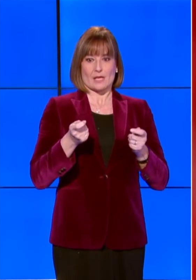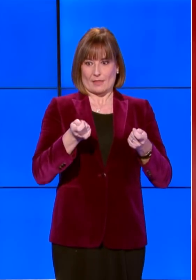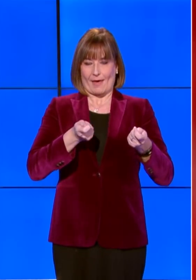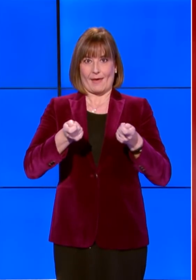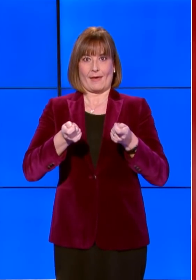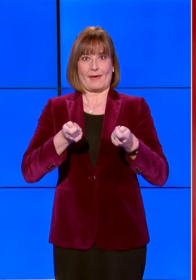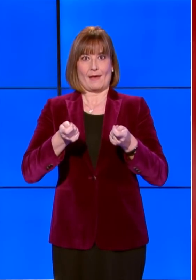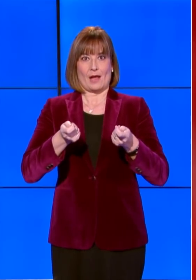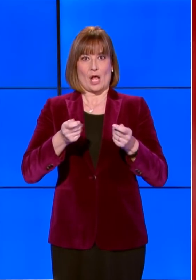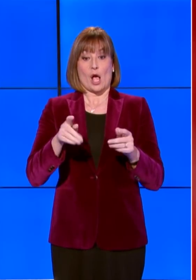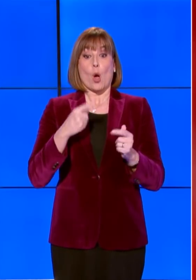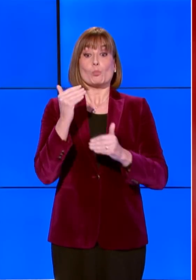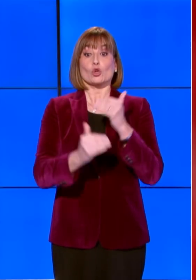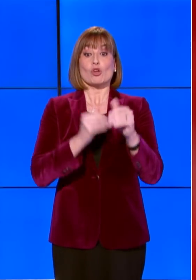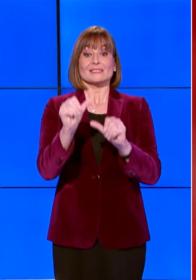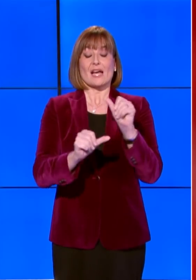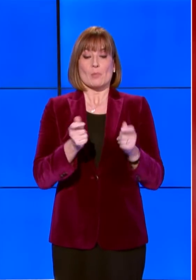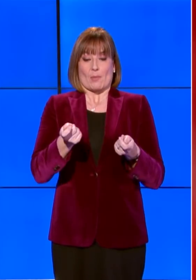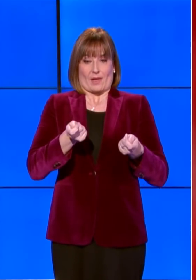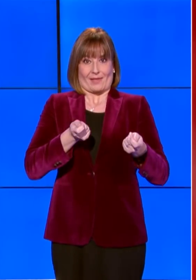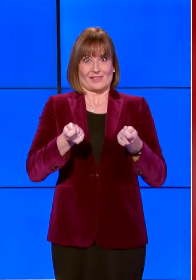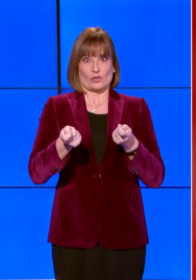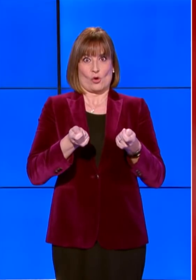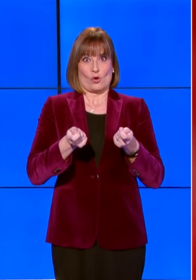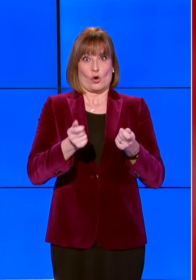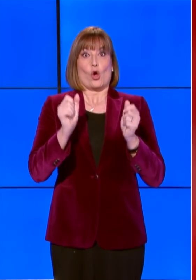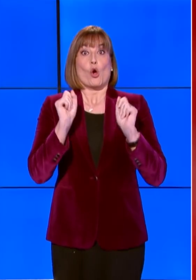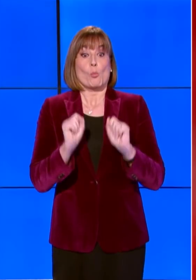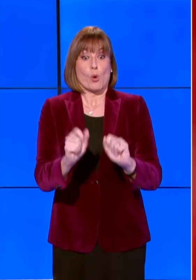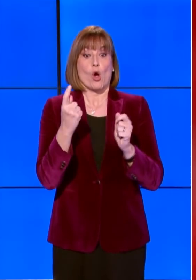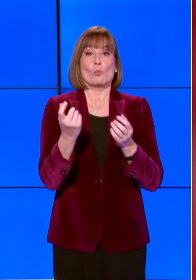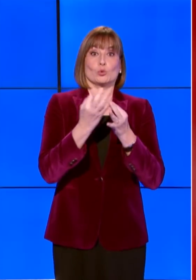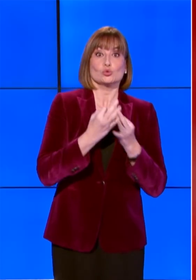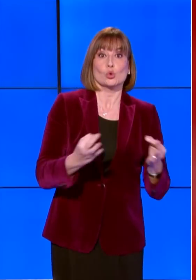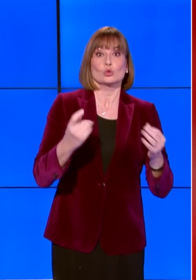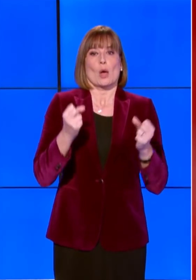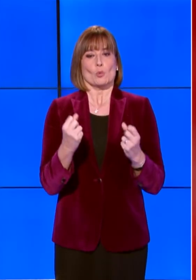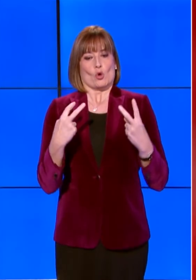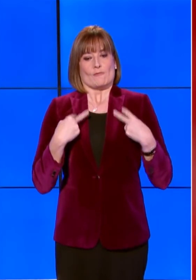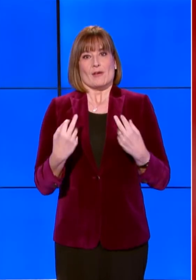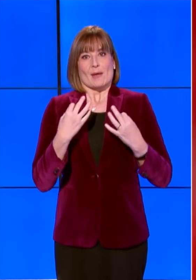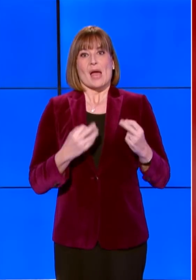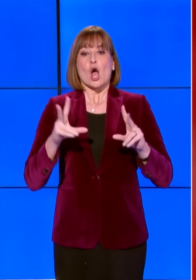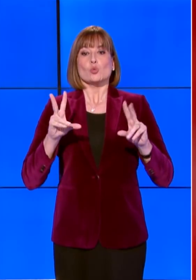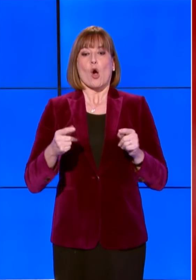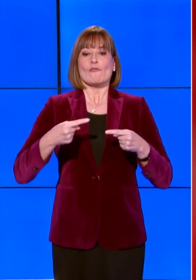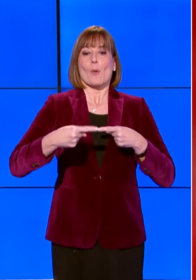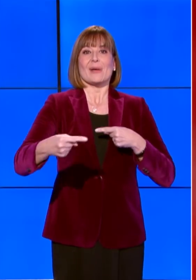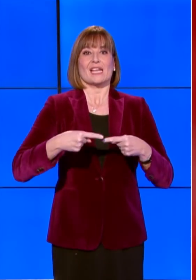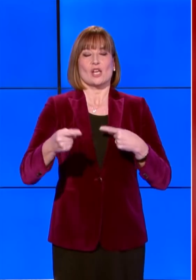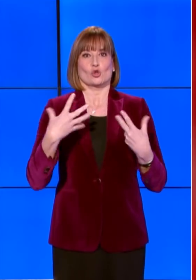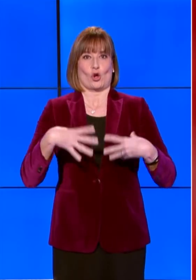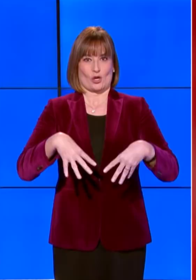guidando i processi di mutamento per rendere più giusta e sostenibile la nuova stagione che si apre.